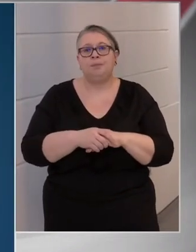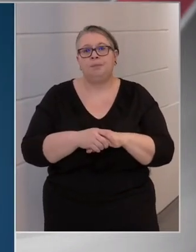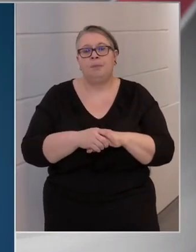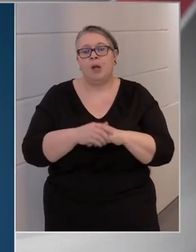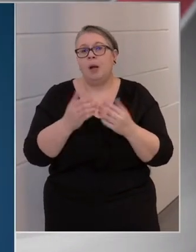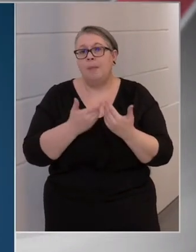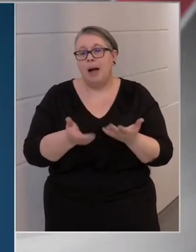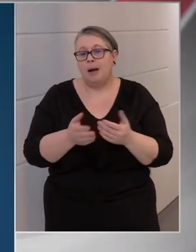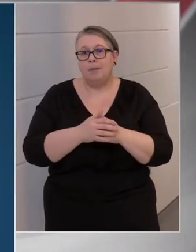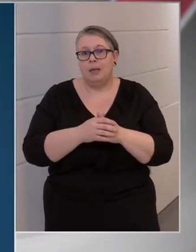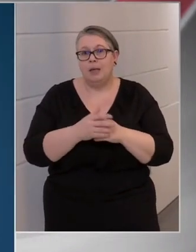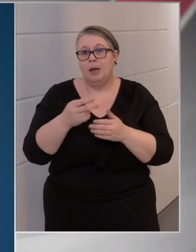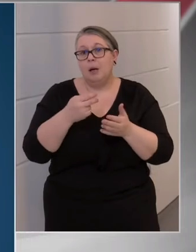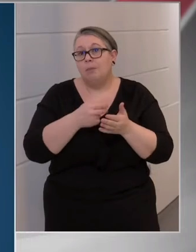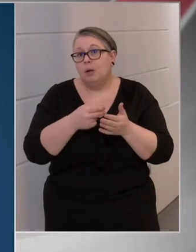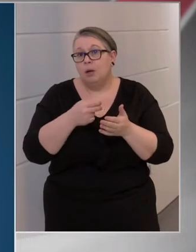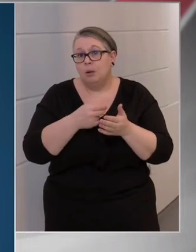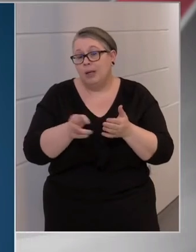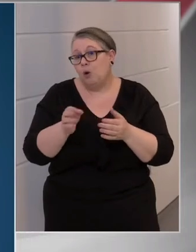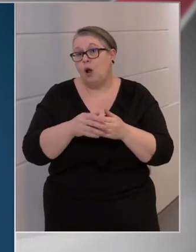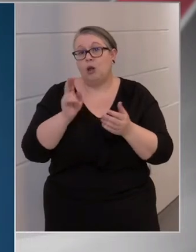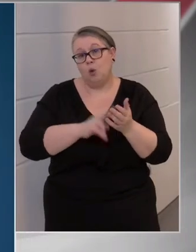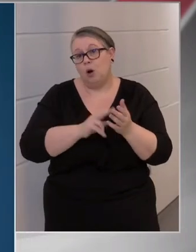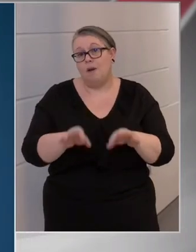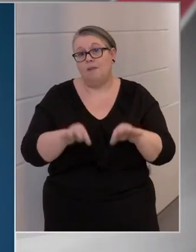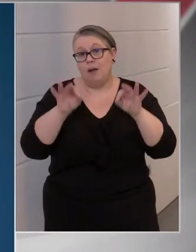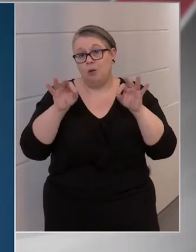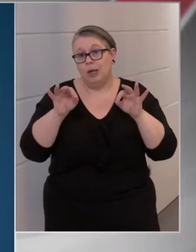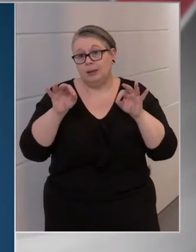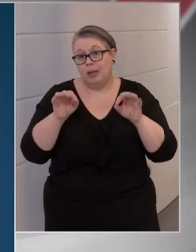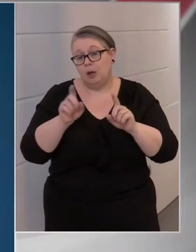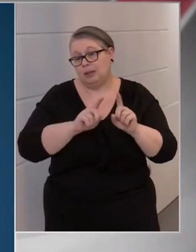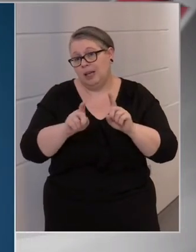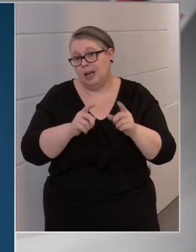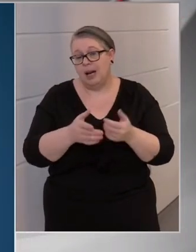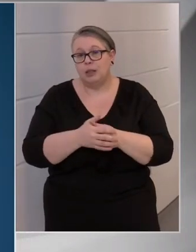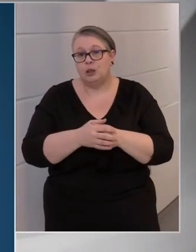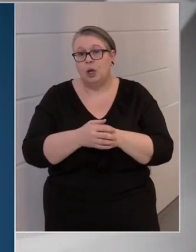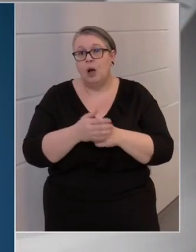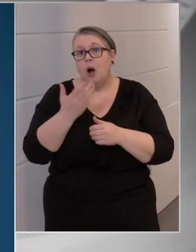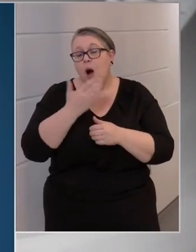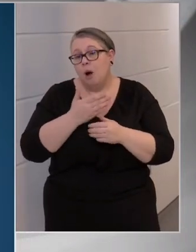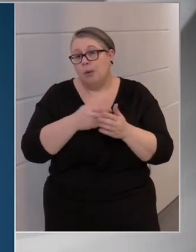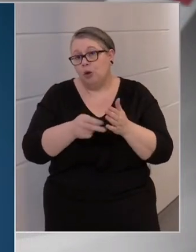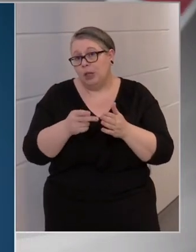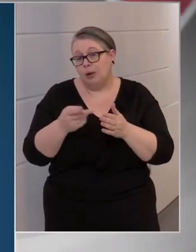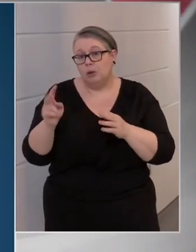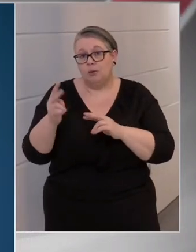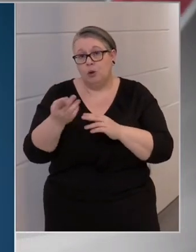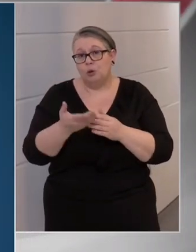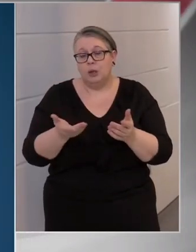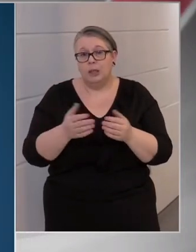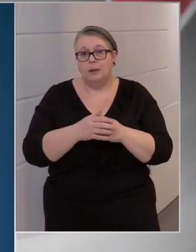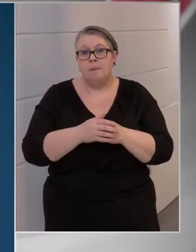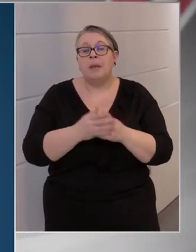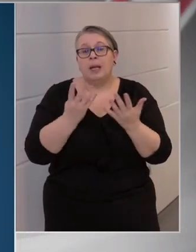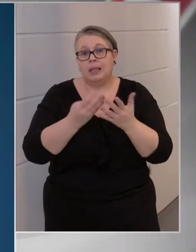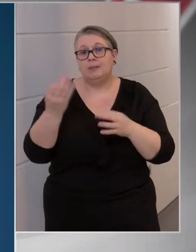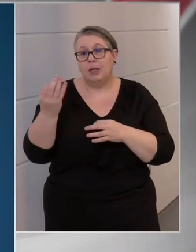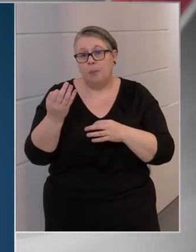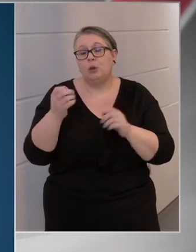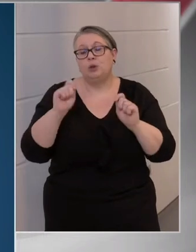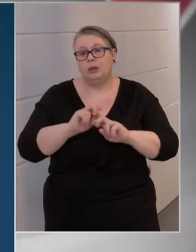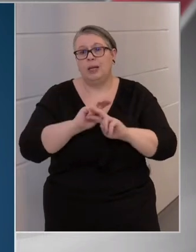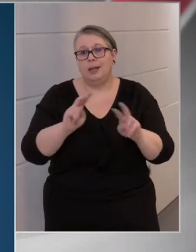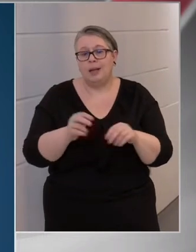Bármely bírónak joga van felfüggeszteni az előtte folyó eljárást és alkotmánybírósághoz fordulni, ilyenkor az alkotmánybíróság 90 napon belül döntést